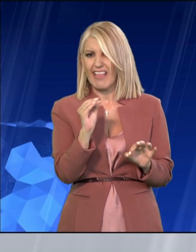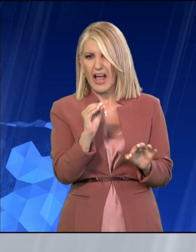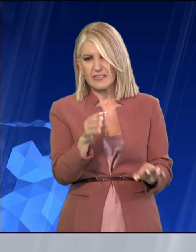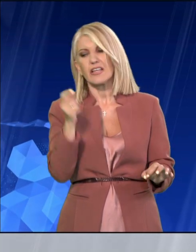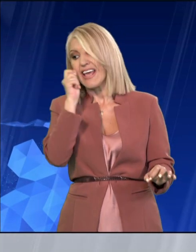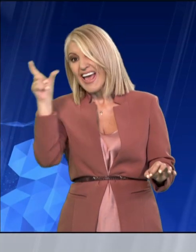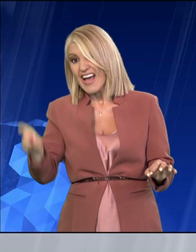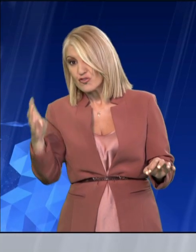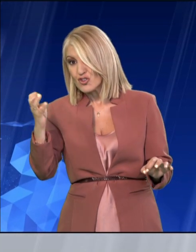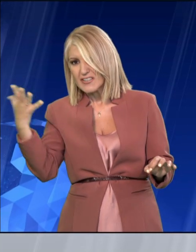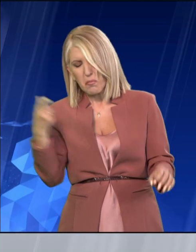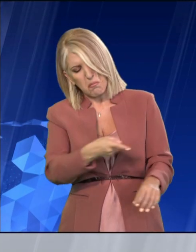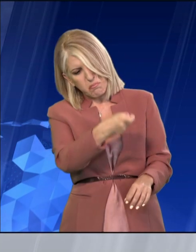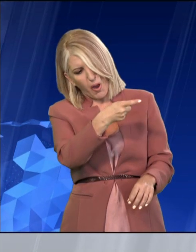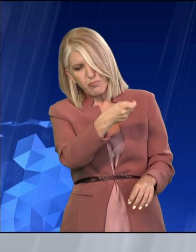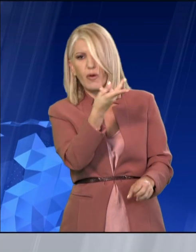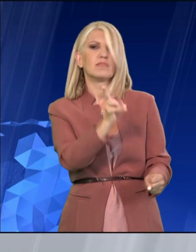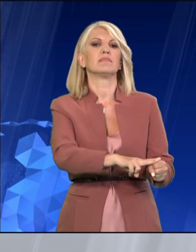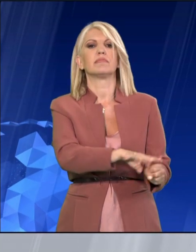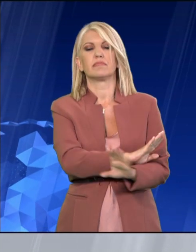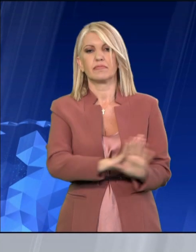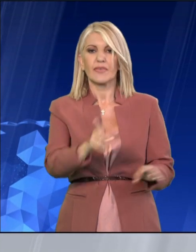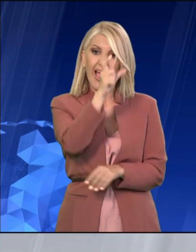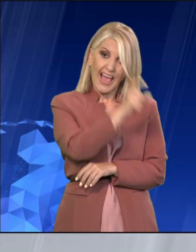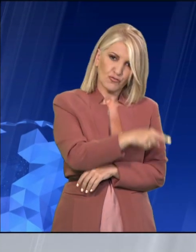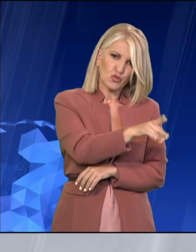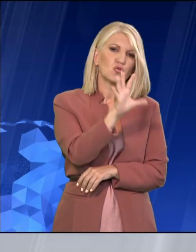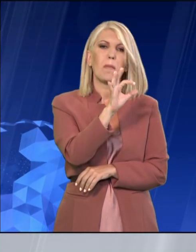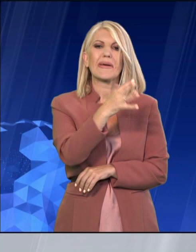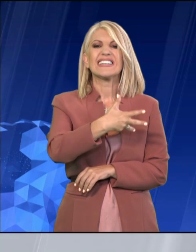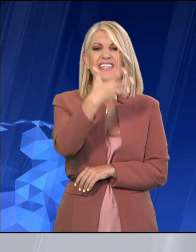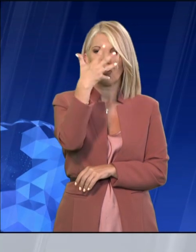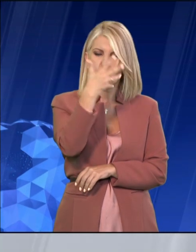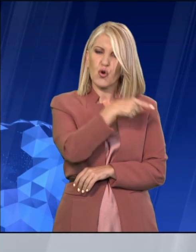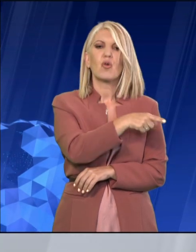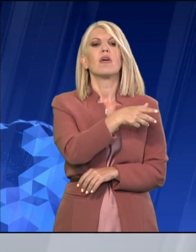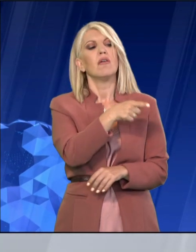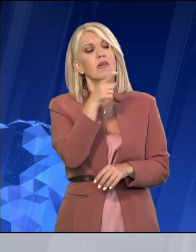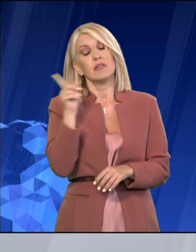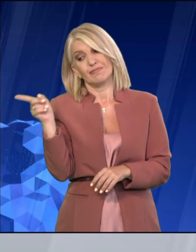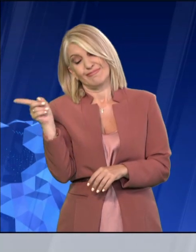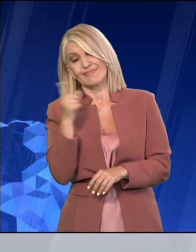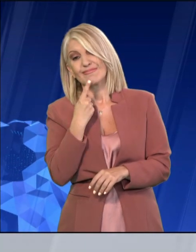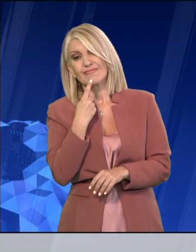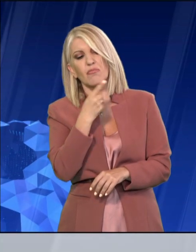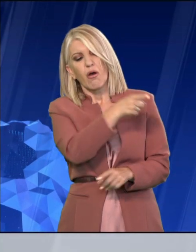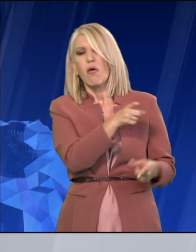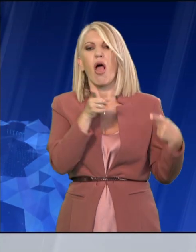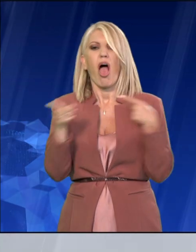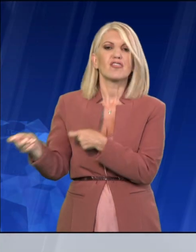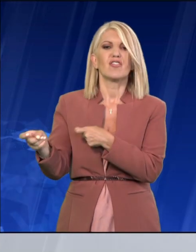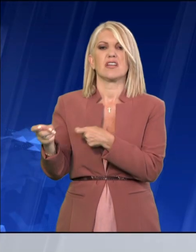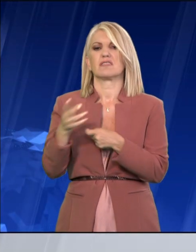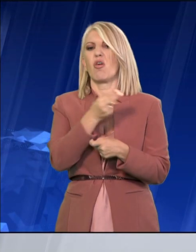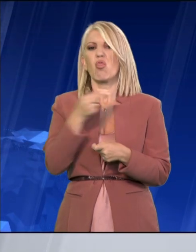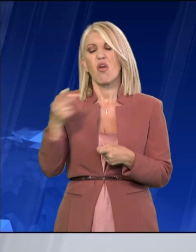αρχές. Είπε ότι τον απειλούσε ο Θανόν και ότι του είχε επιτεθεί στο παρελθόν και γι' αυτό φοβήθηκε και τον πυροβόλησε και πως δεν είχε